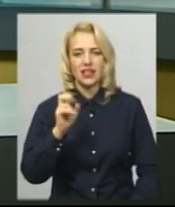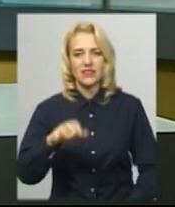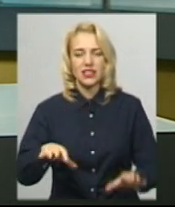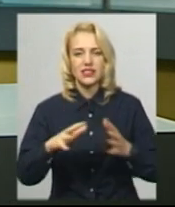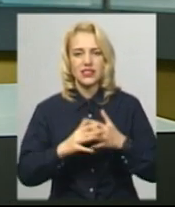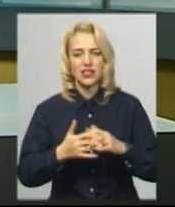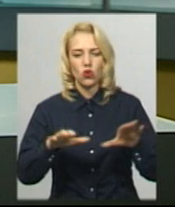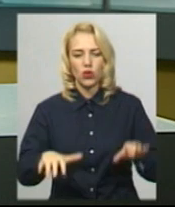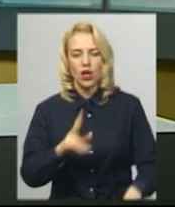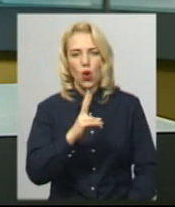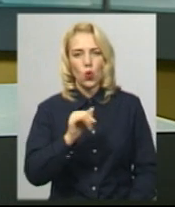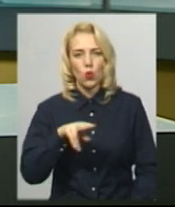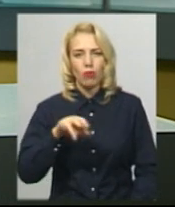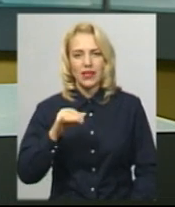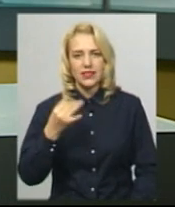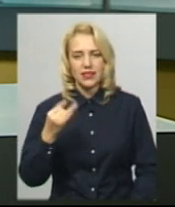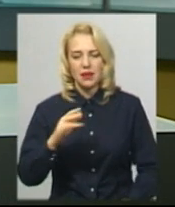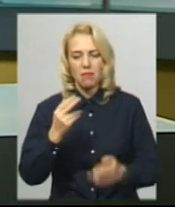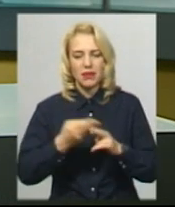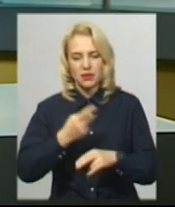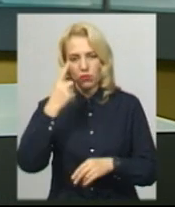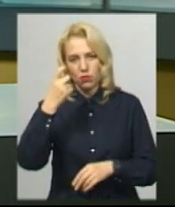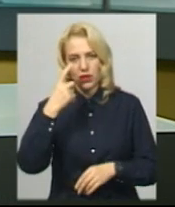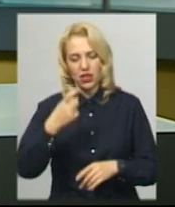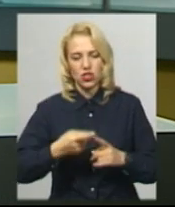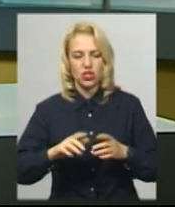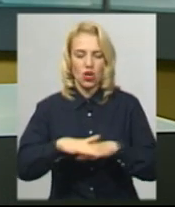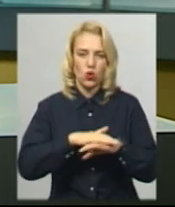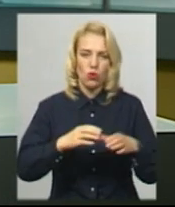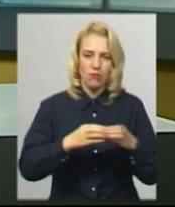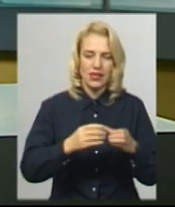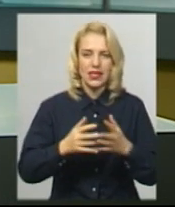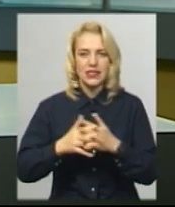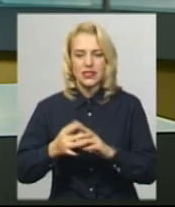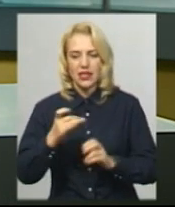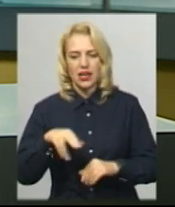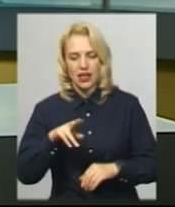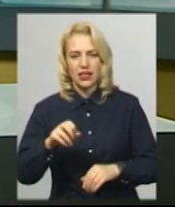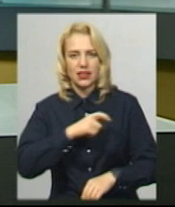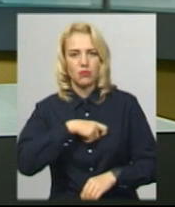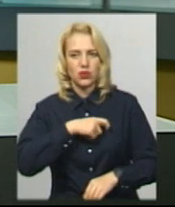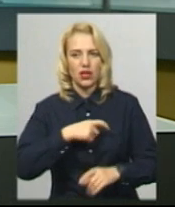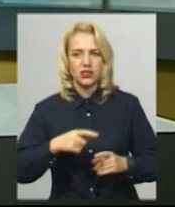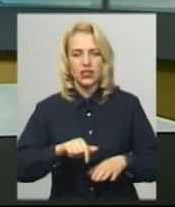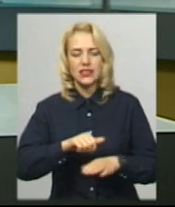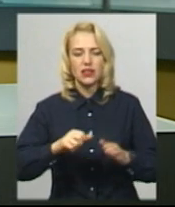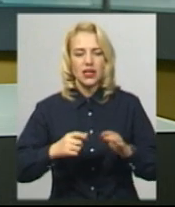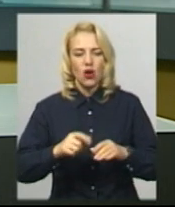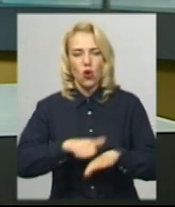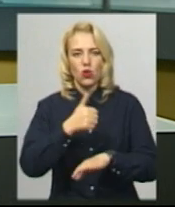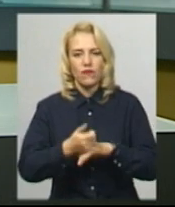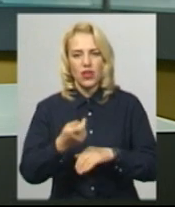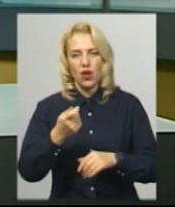Куклінський. За його словами, без будь-яких попереджень громади, сільради і депутатів, 17 гектарів пасовища головне управління